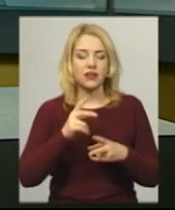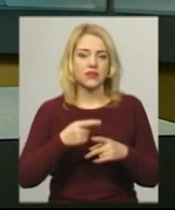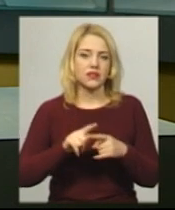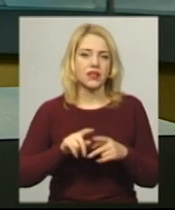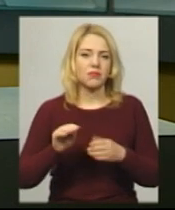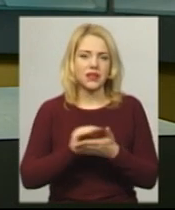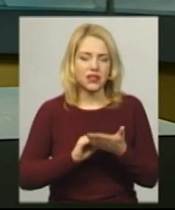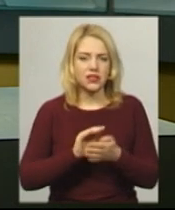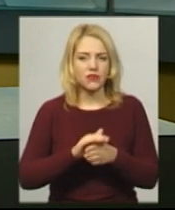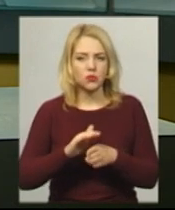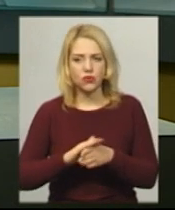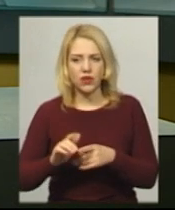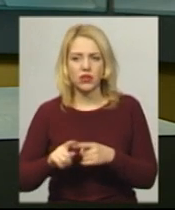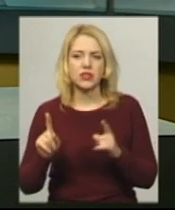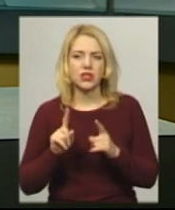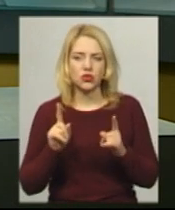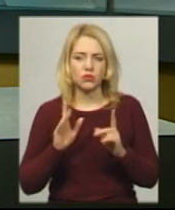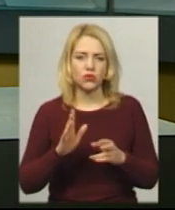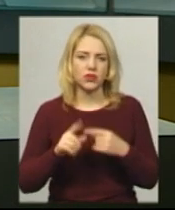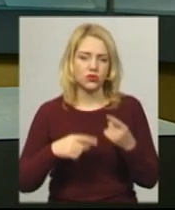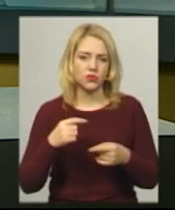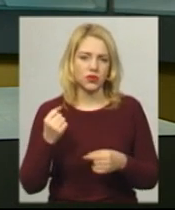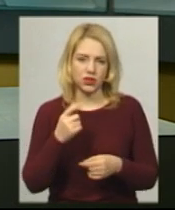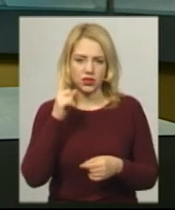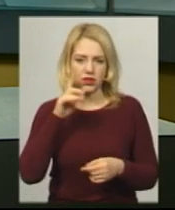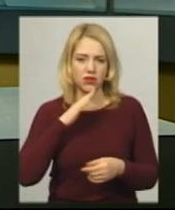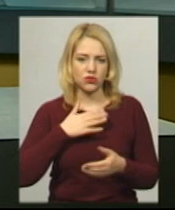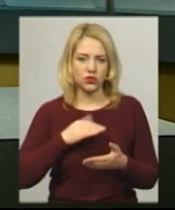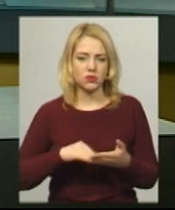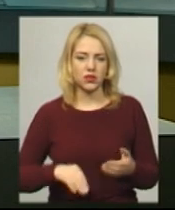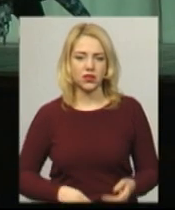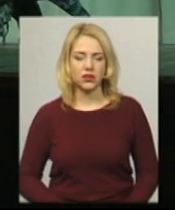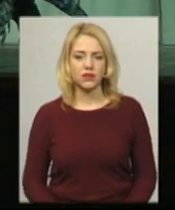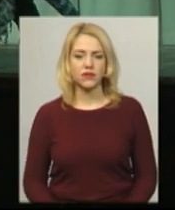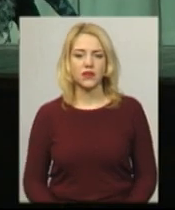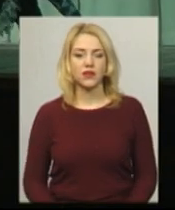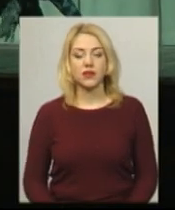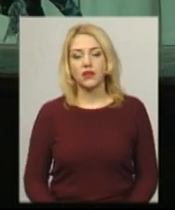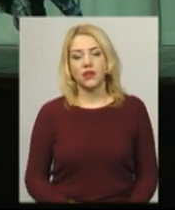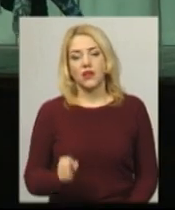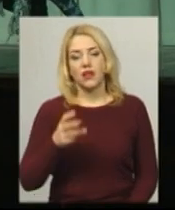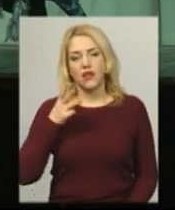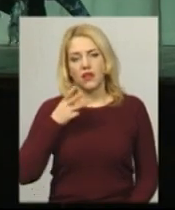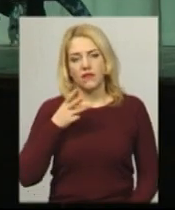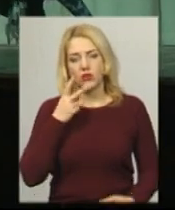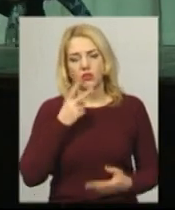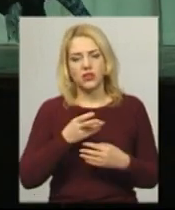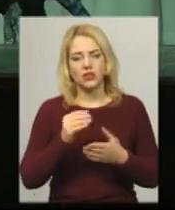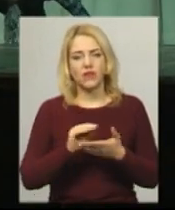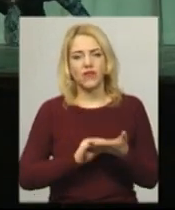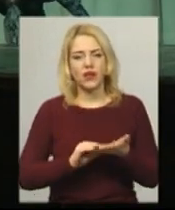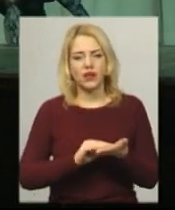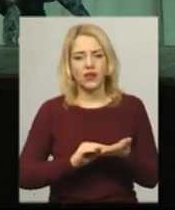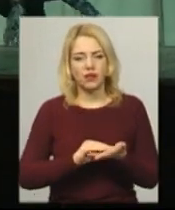глядачів на прем'єрі, яка буде наступного тижня, знає Анастасія Збродова. На відео ви бачите фрагмент репетиції